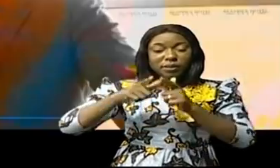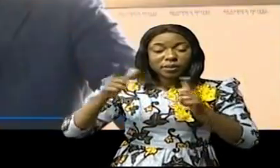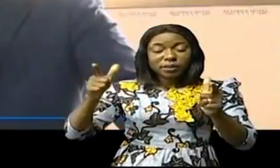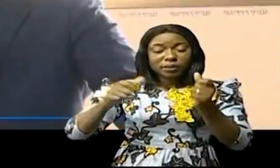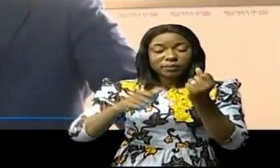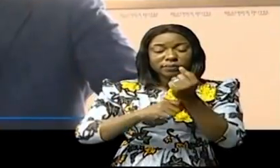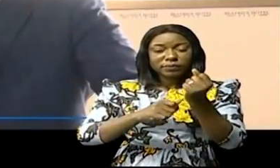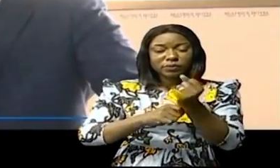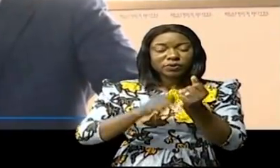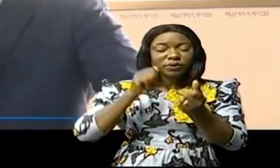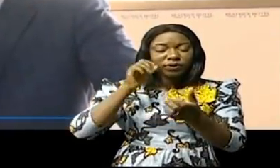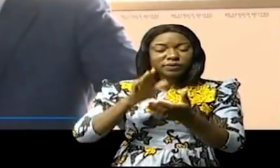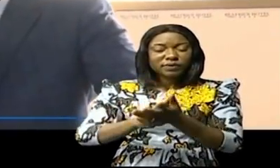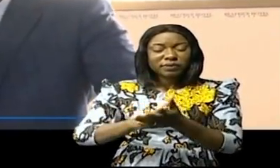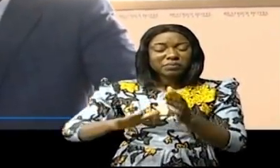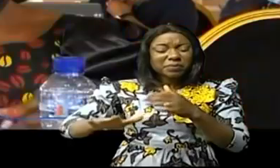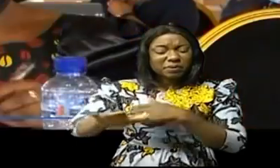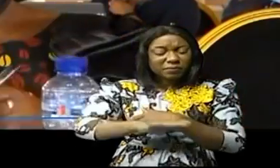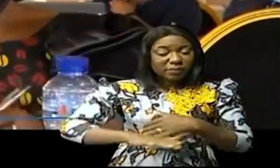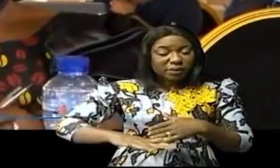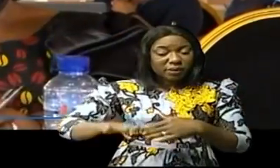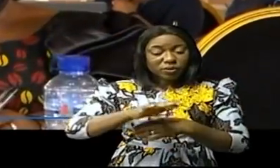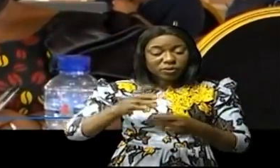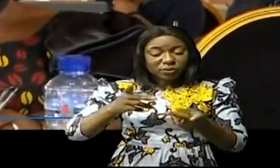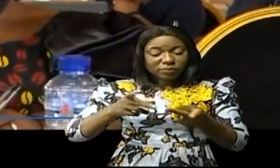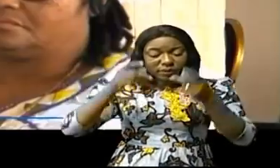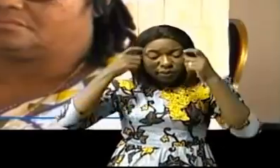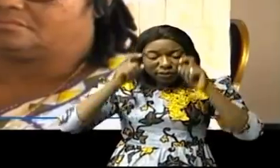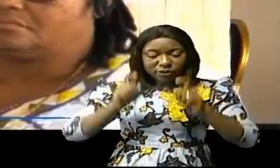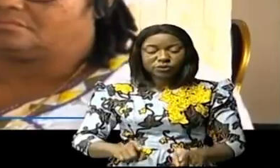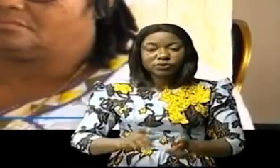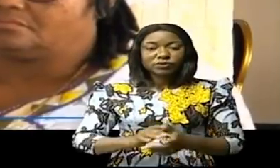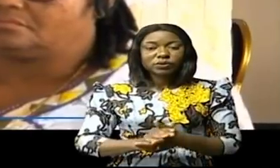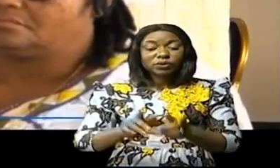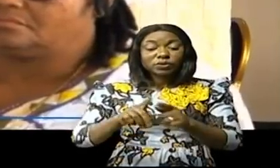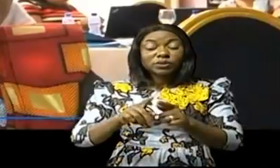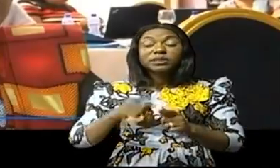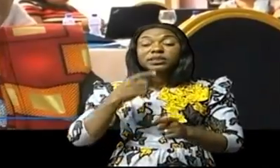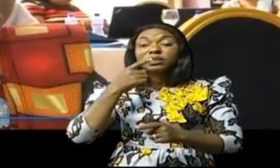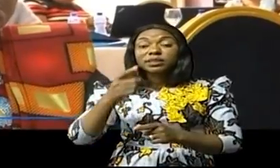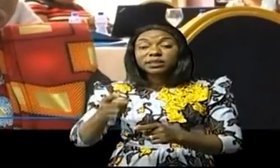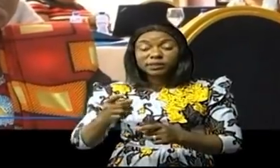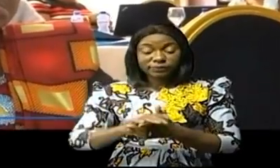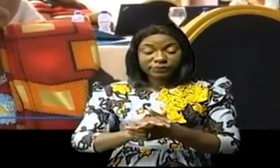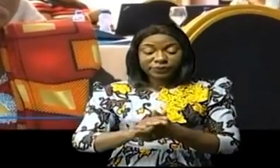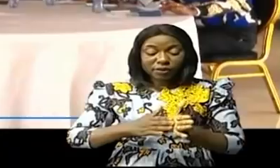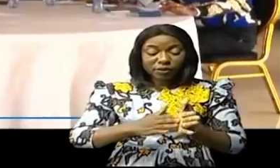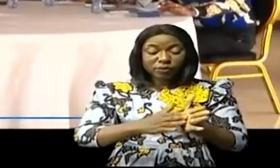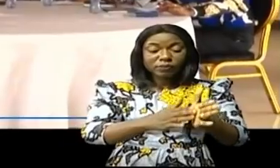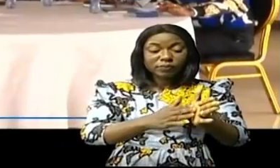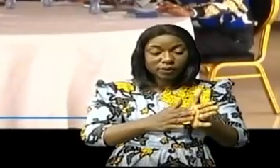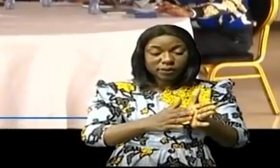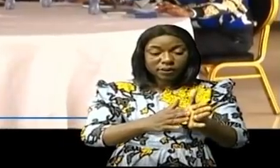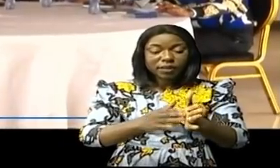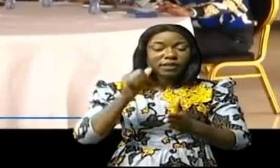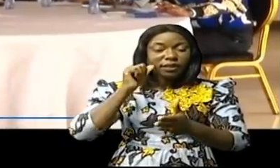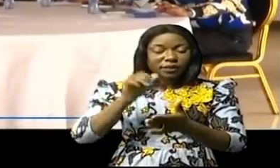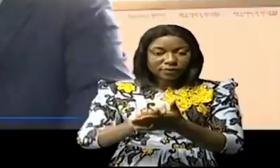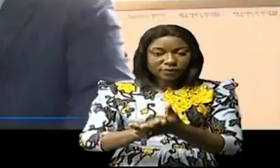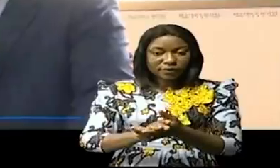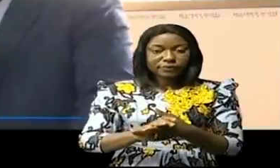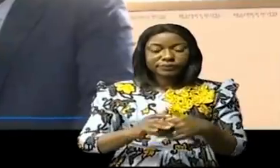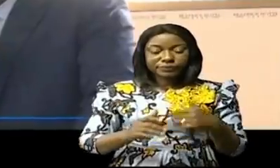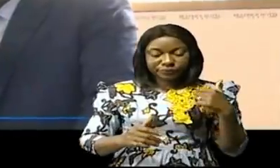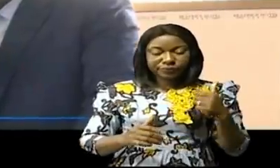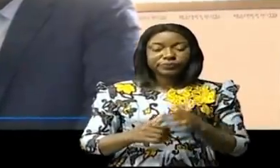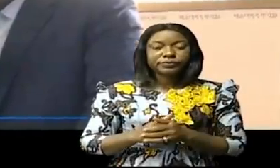des femmes dans les instances de prise de décision, tout en rassurant les femmes de l'accompagnement de son institution à leurs égards. Au